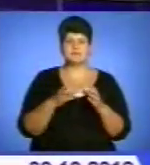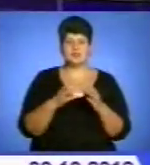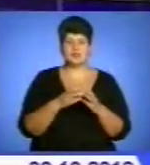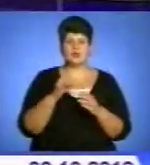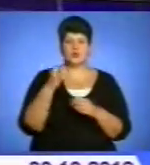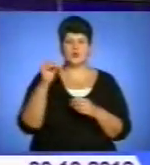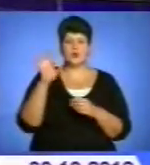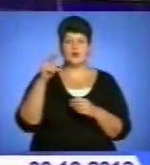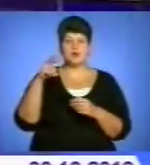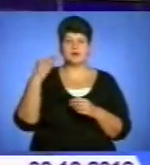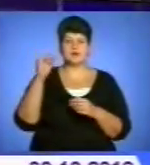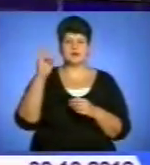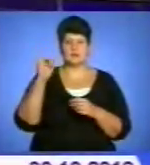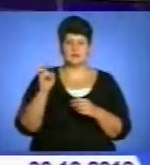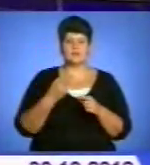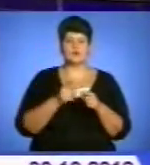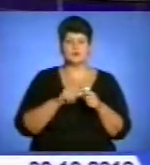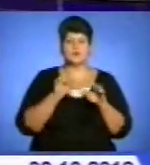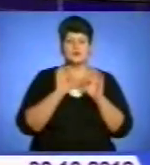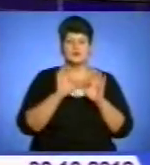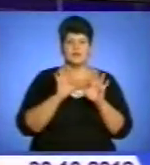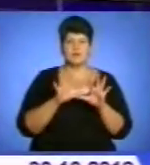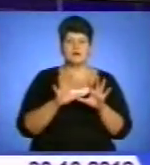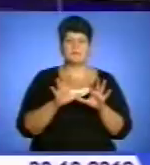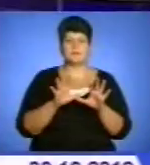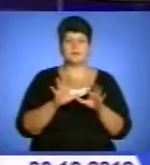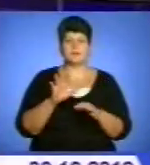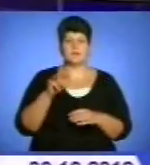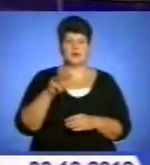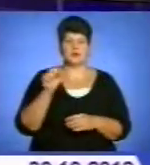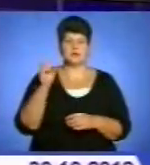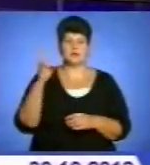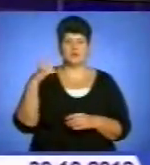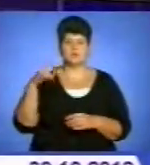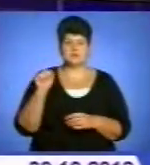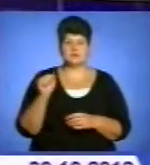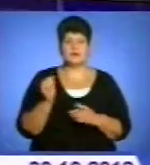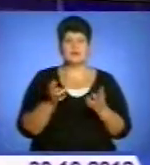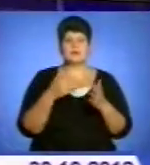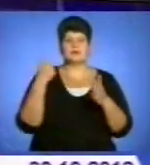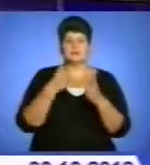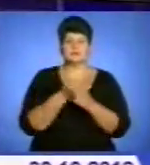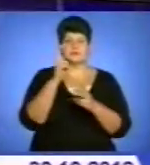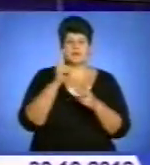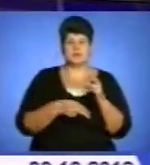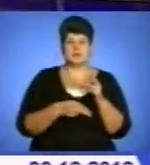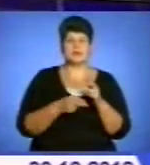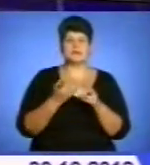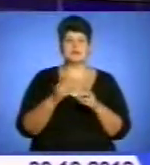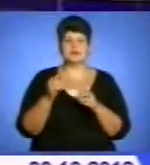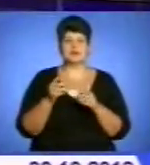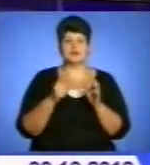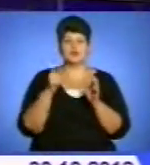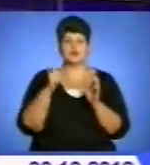Олійник. Про це розповів голова окружної виборчої комісії Михайло Андрунців. І добігає кінця підрахунок голосів на 166